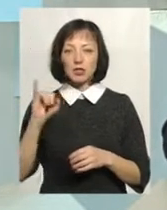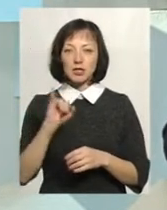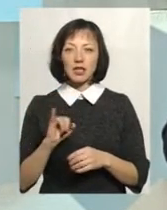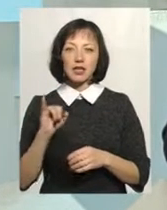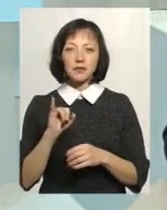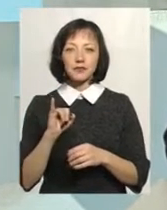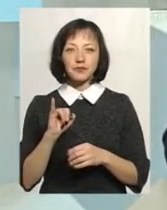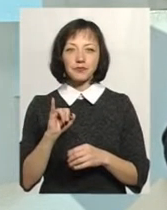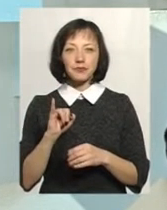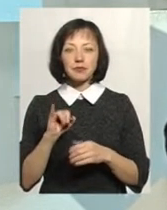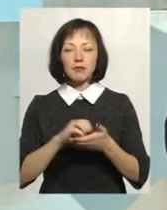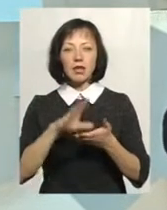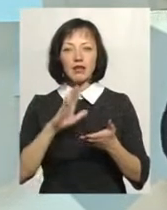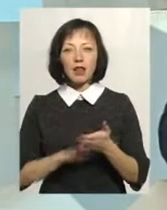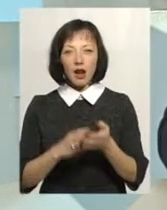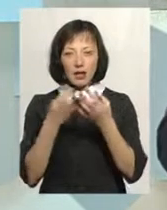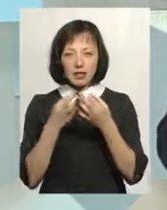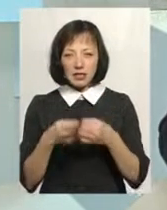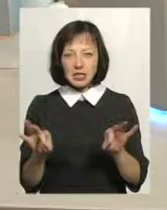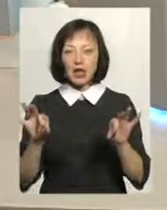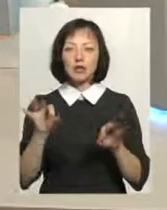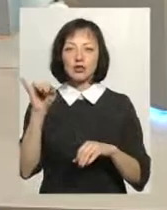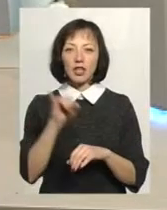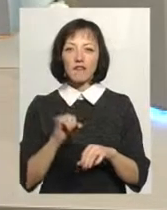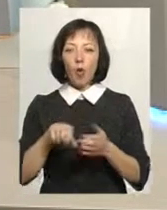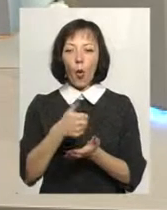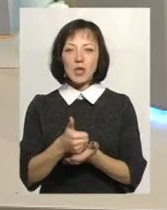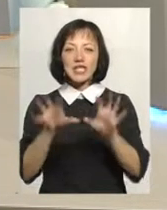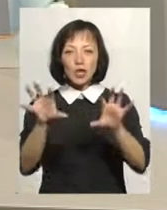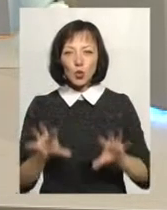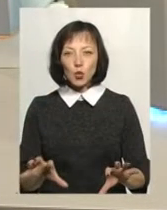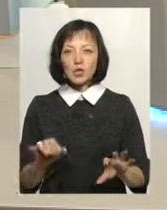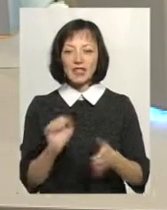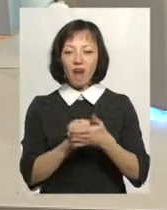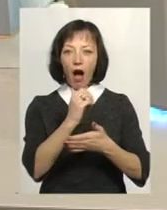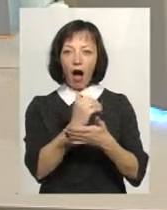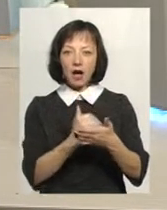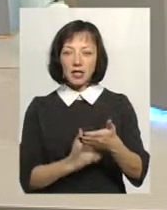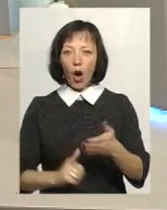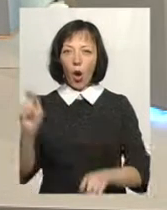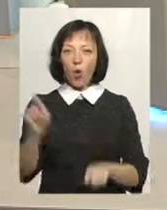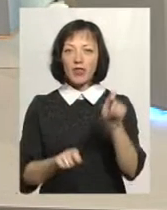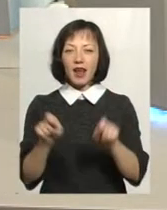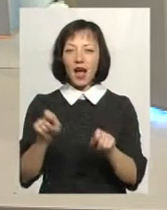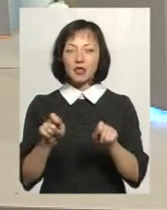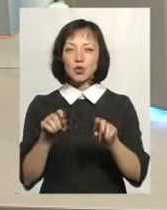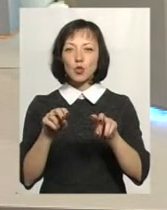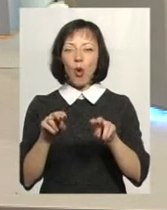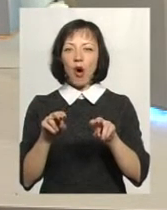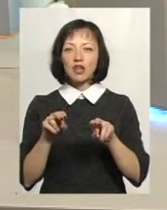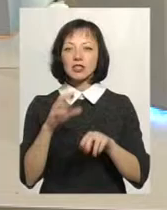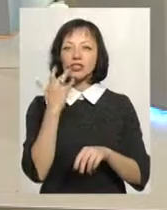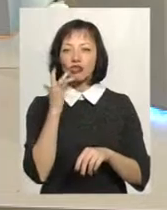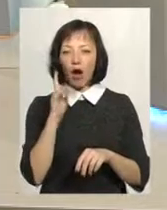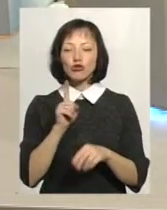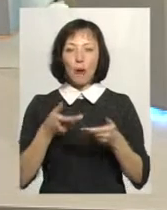Декларації незалежності, і в Конституції, і в актах Конгресу США, що ми